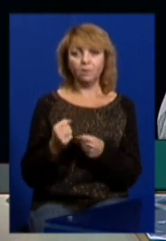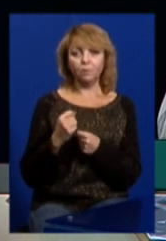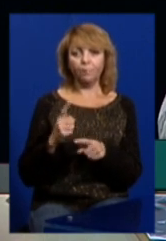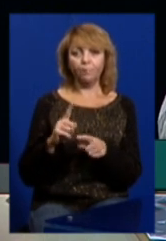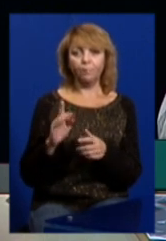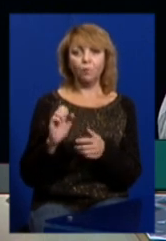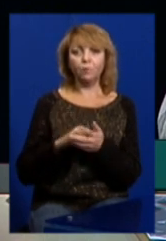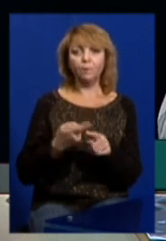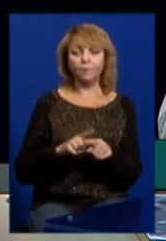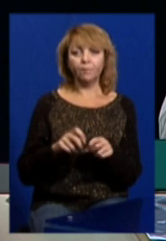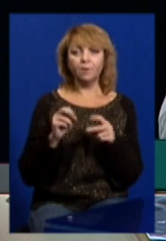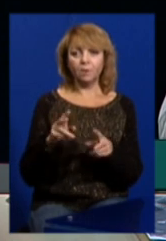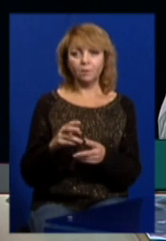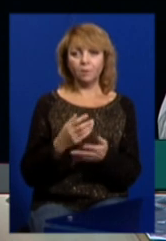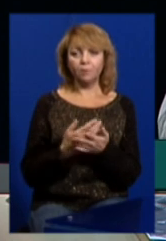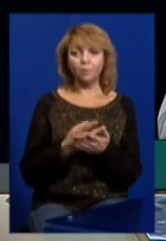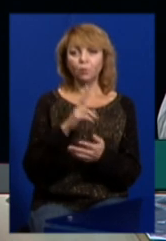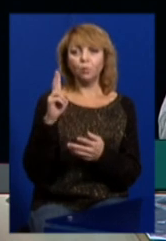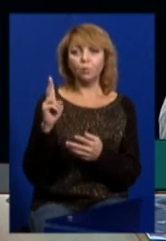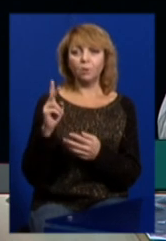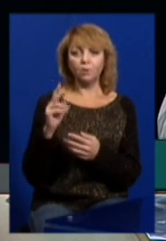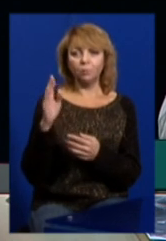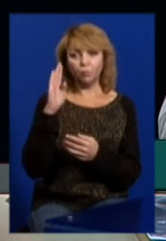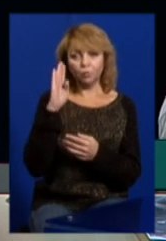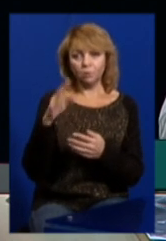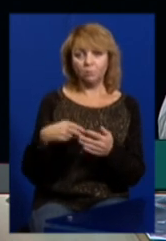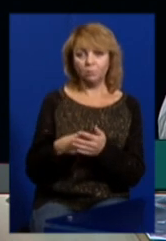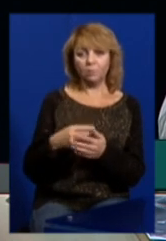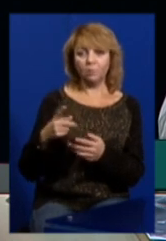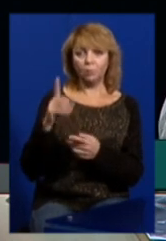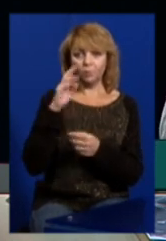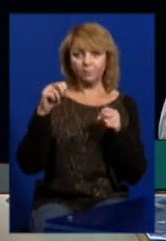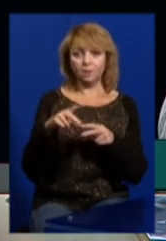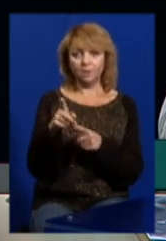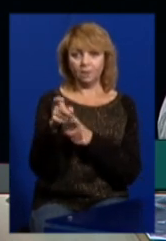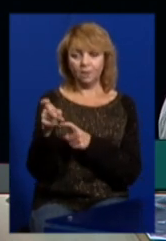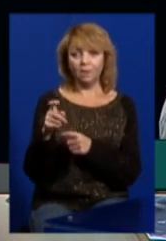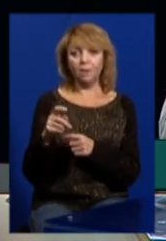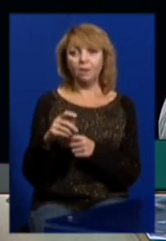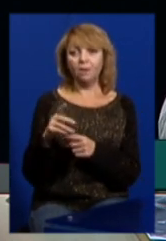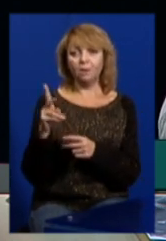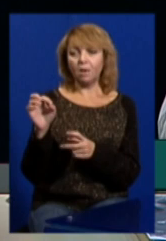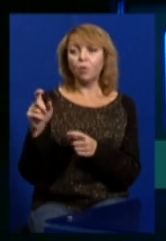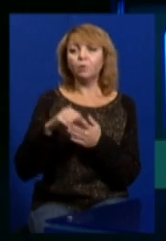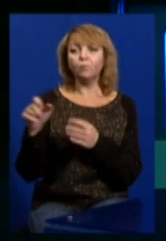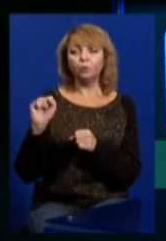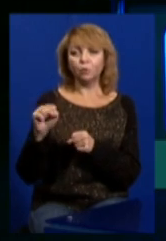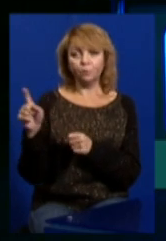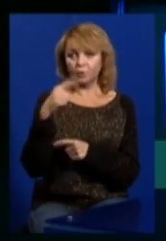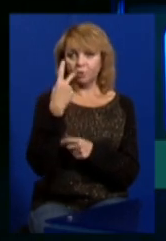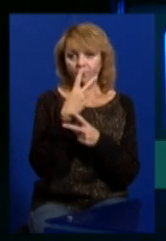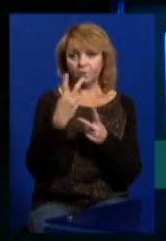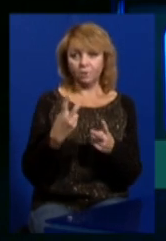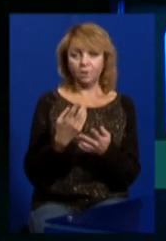Як говорять, якщо кілера хтось наняв, як від нього захиститись? Ніяк. Його ж не бачиш. Є якісь